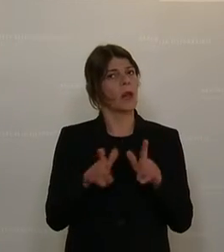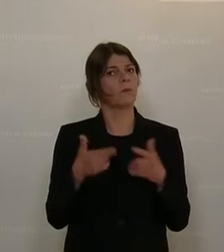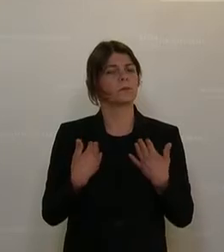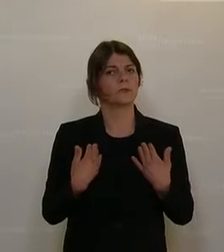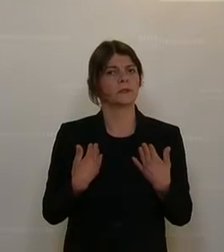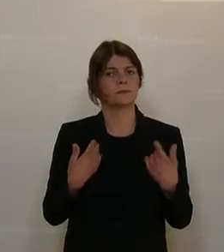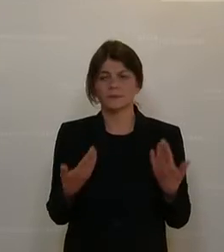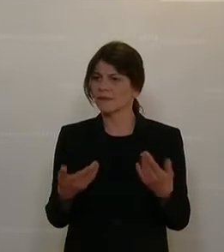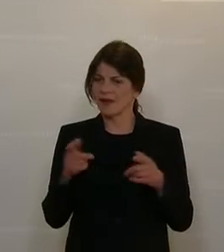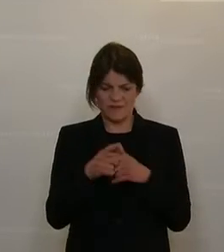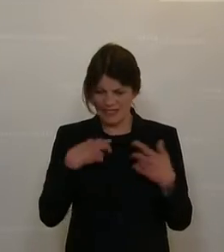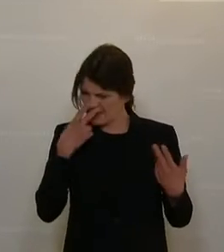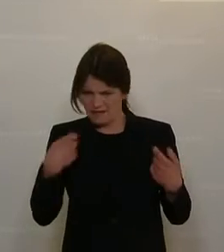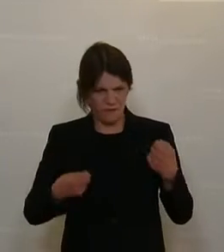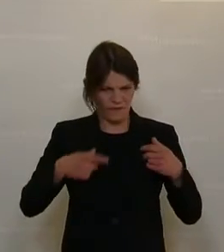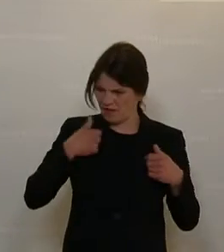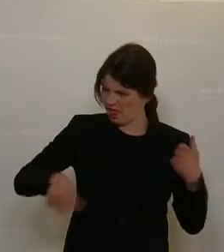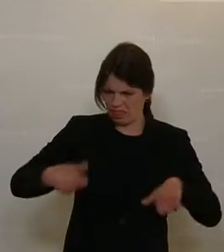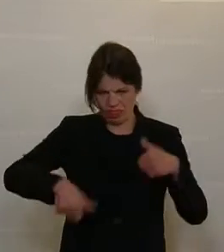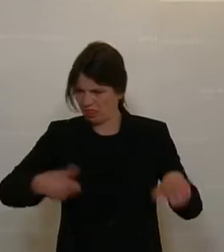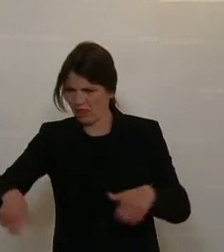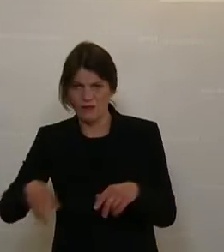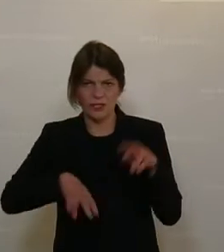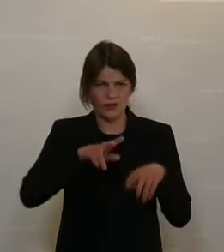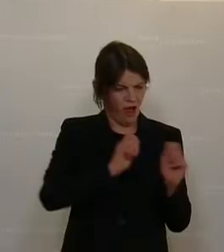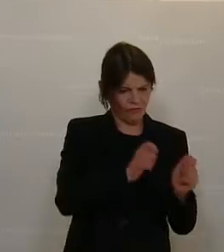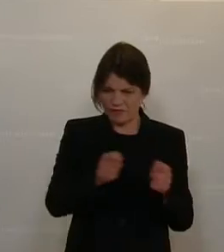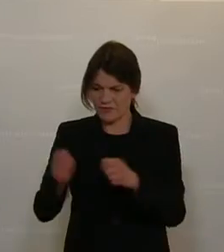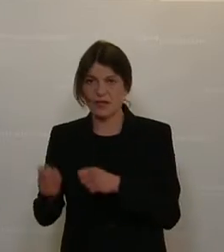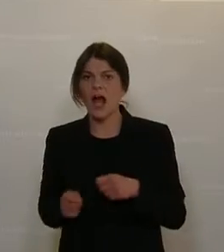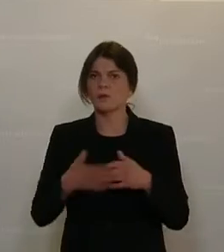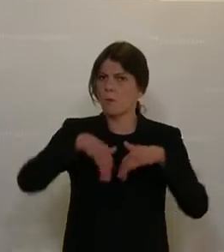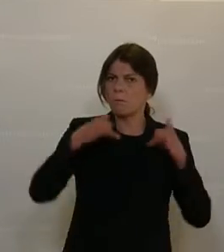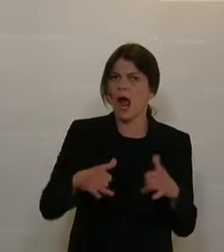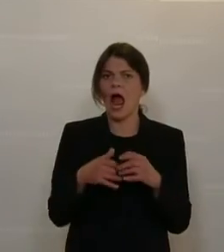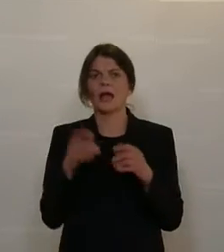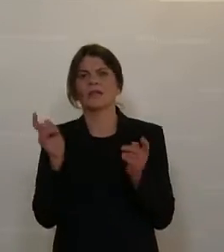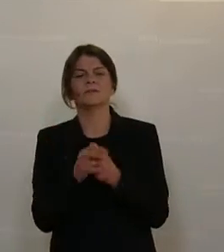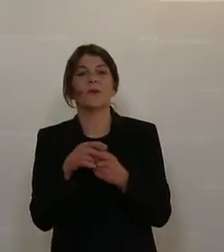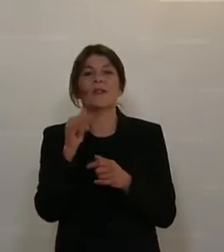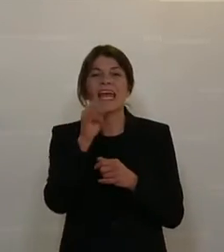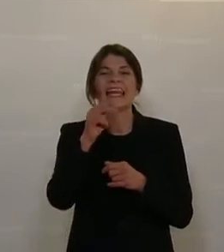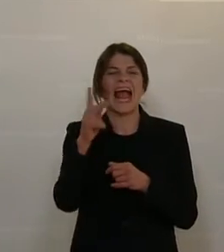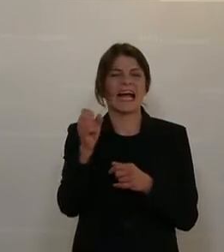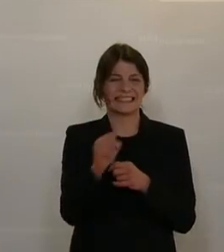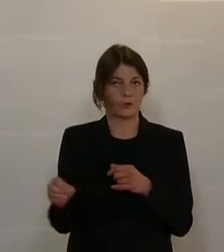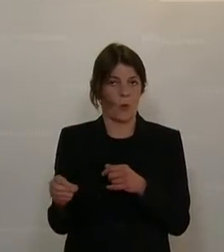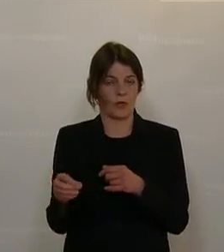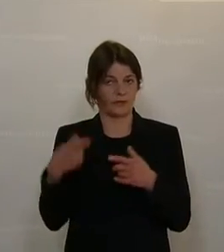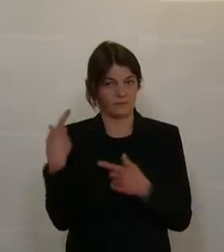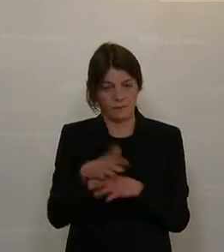aus einem Fleckerlteppich an gewissen Anträgen, die die Banken- und Inkassobereiche betreffen, einen